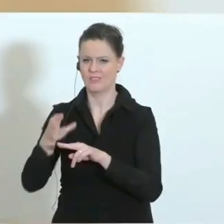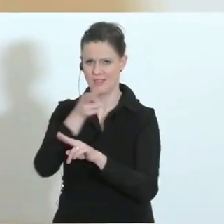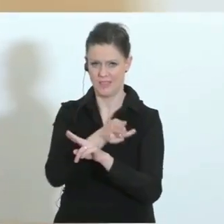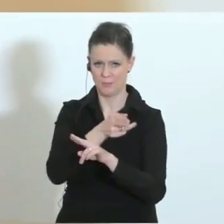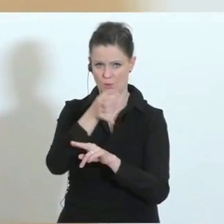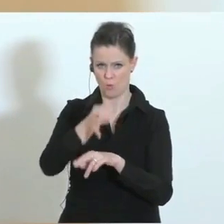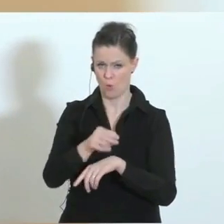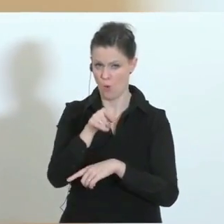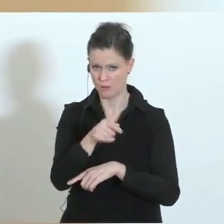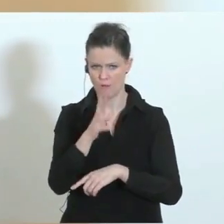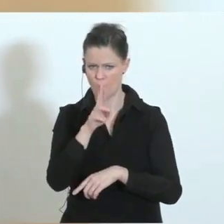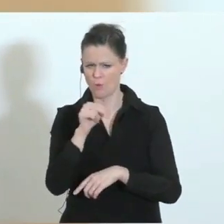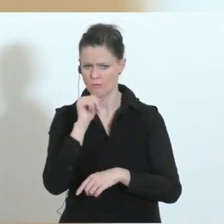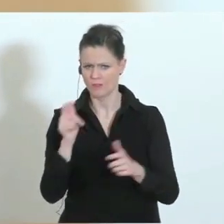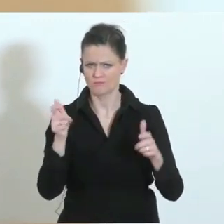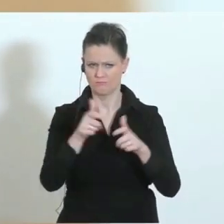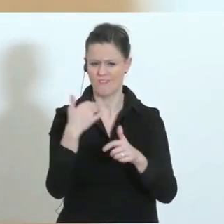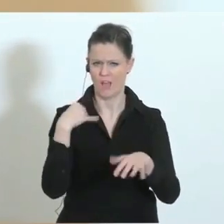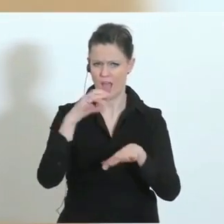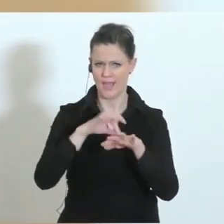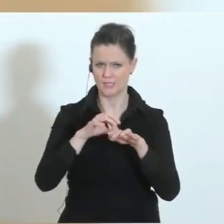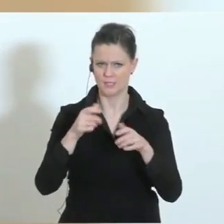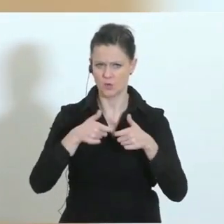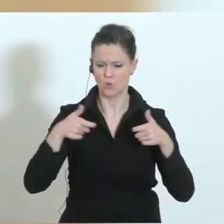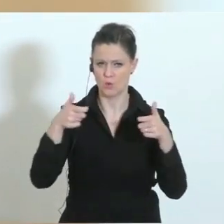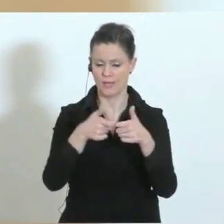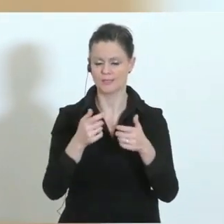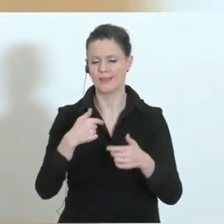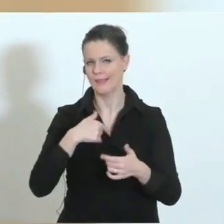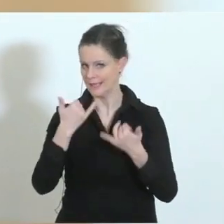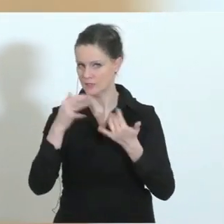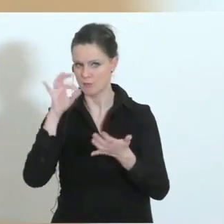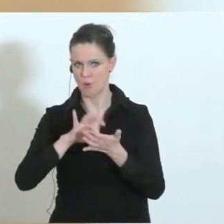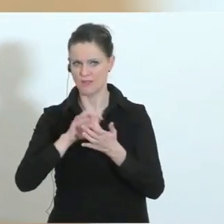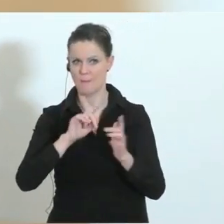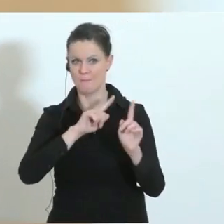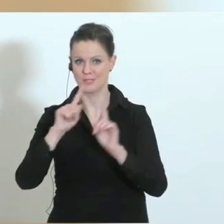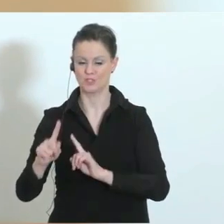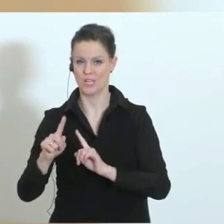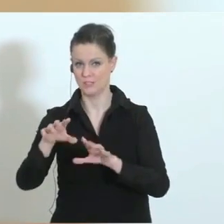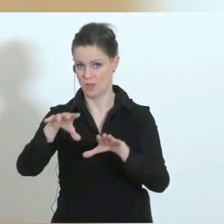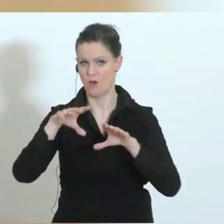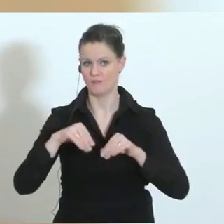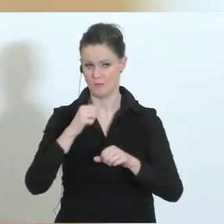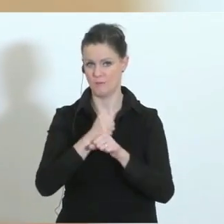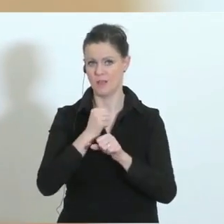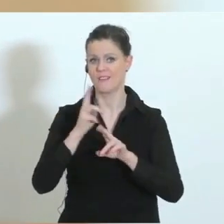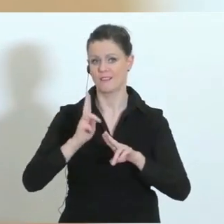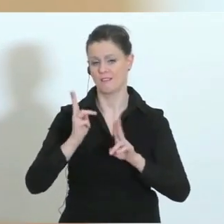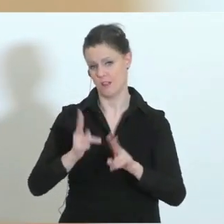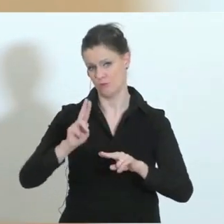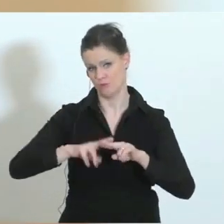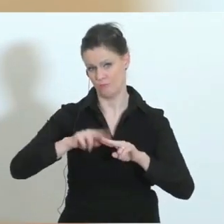Ich bin gerade dabei, da die Bestandsaufnahme realisieren zu lassen, kriege das auf den Tisch. Ich kann das gerne im Nachhinein beantworten.